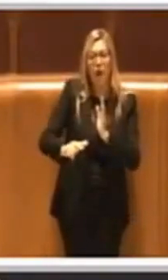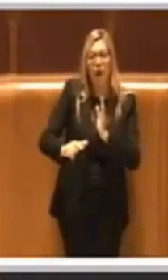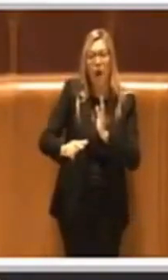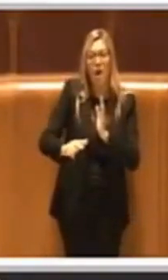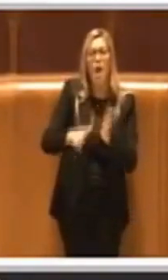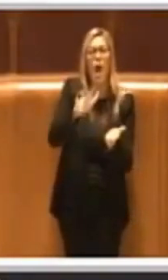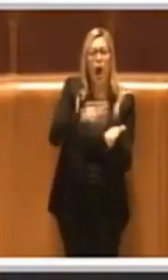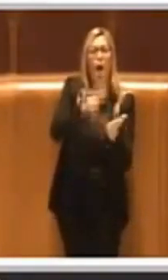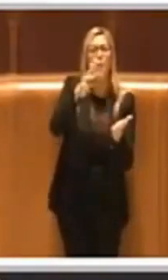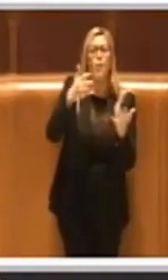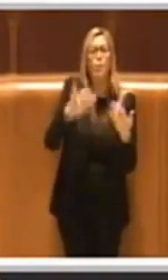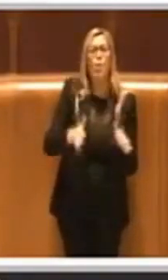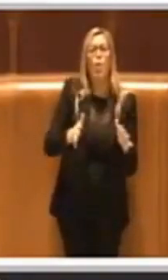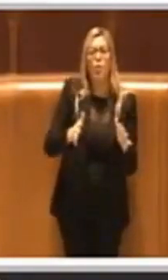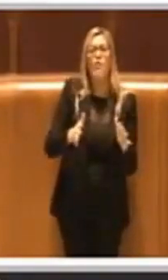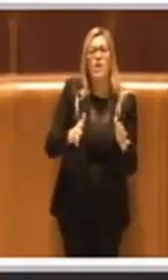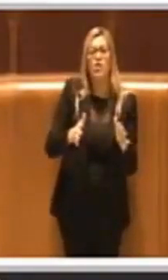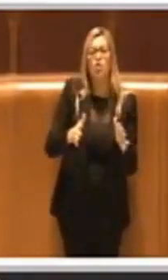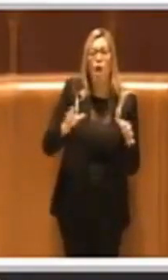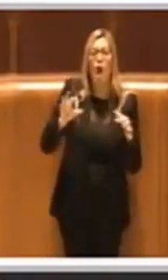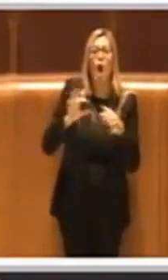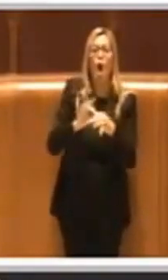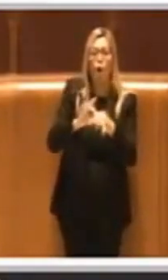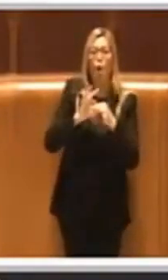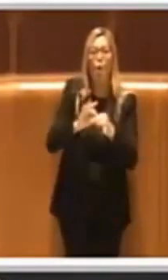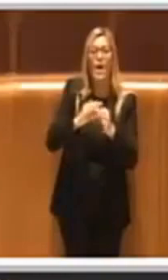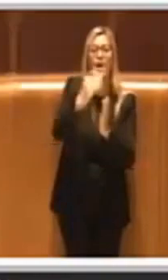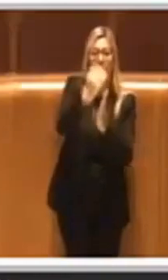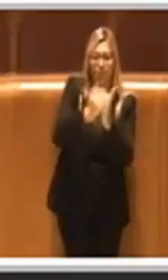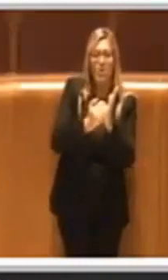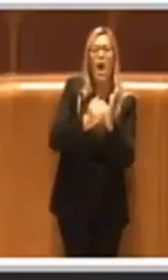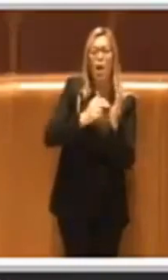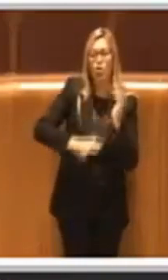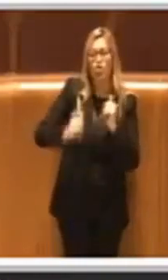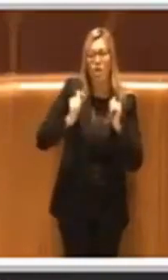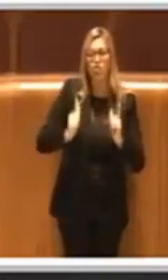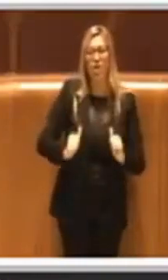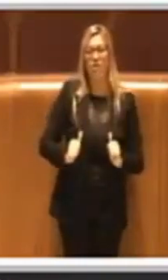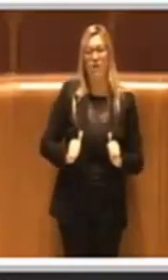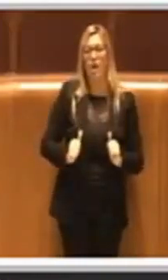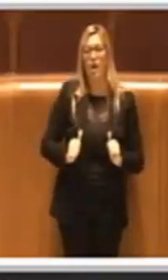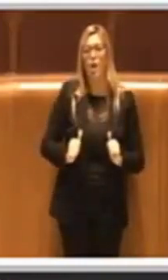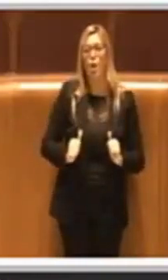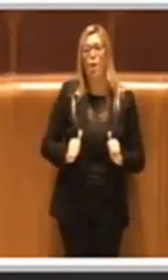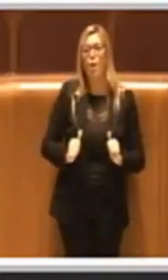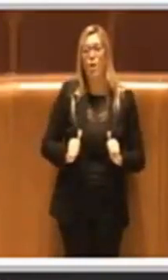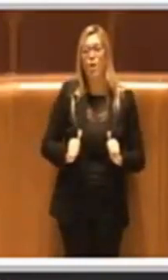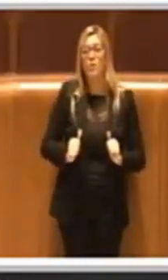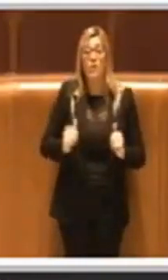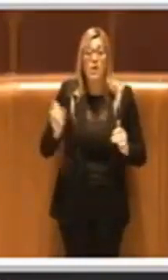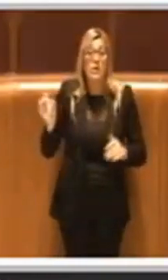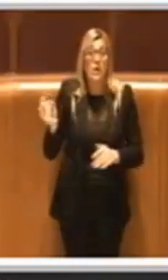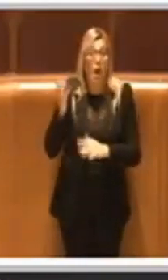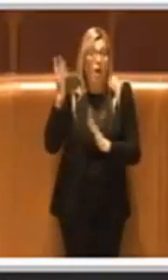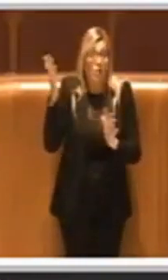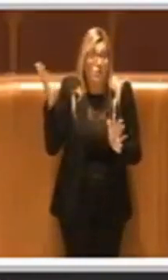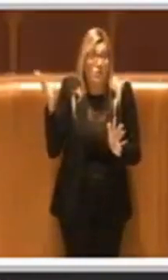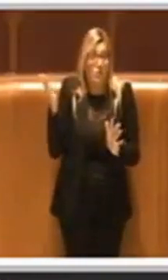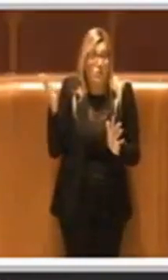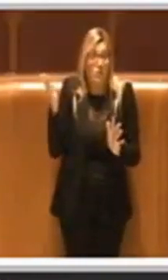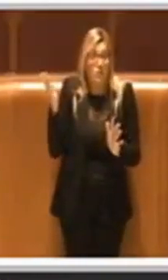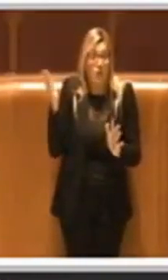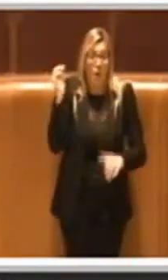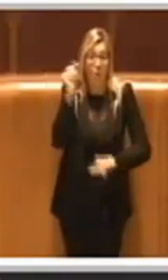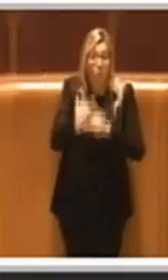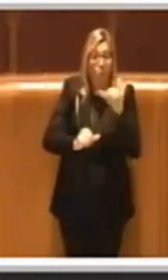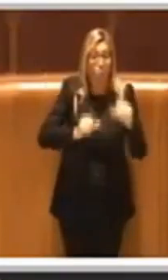in quanto in linea con il piano sociale cittadino e che qualora questa modifica dei piani